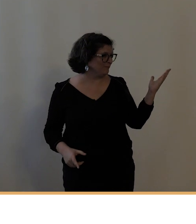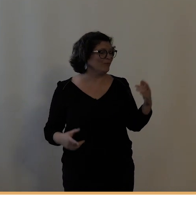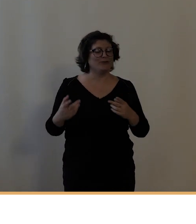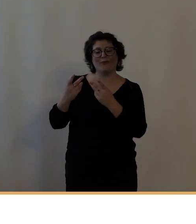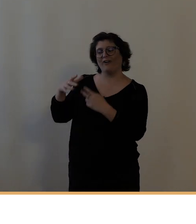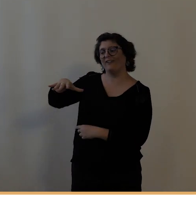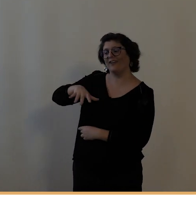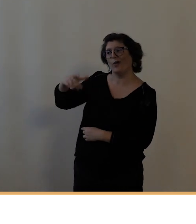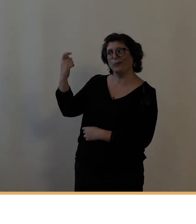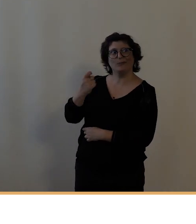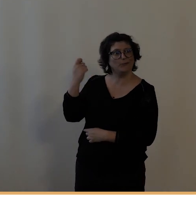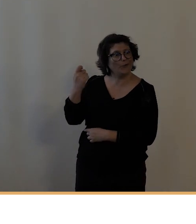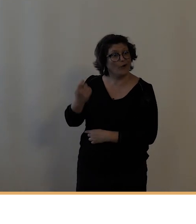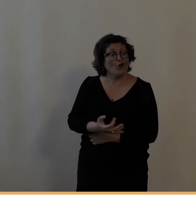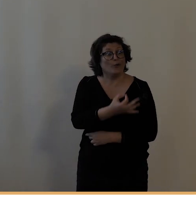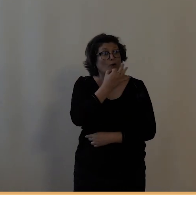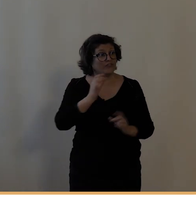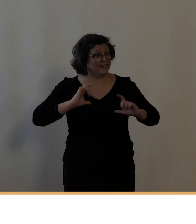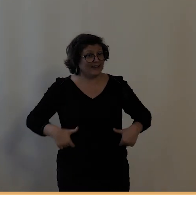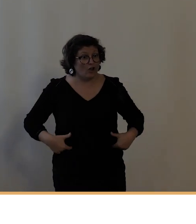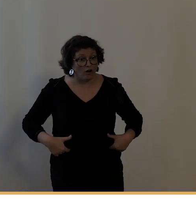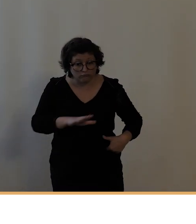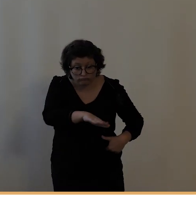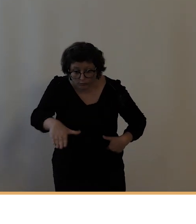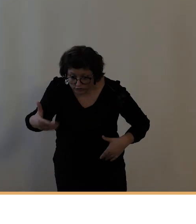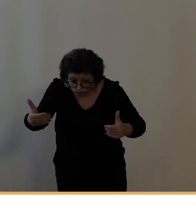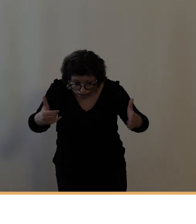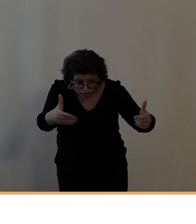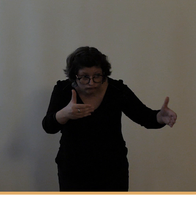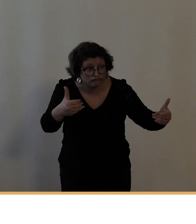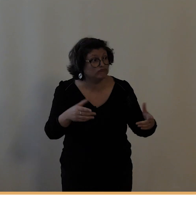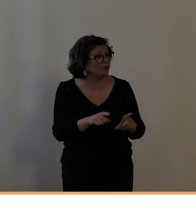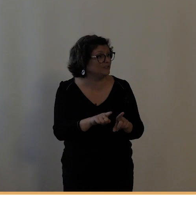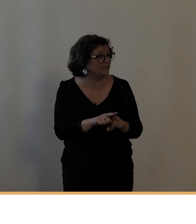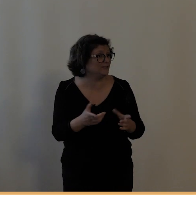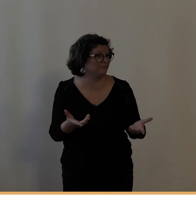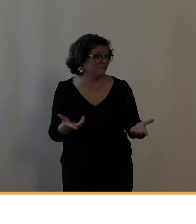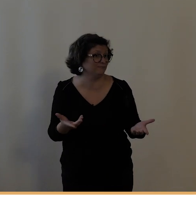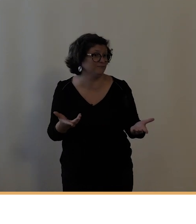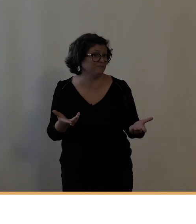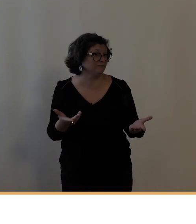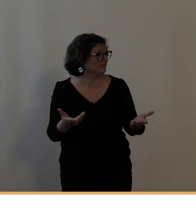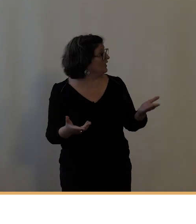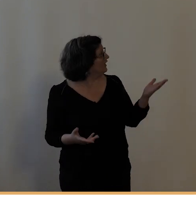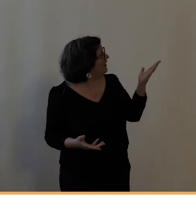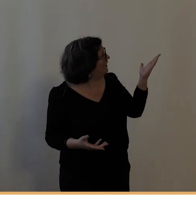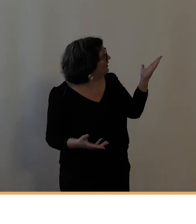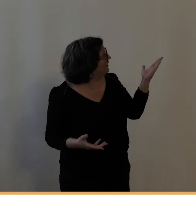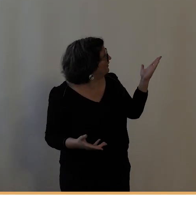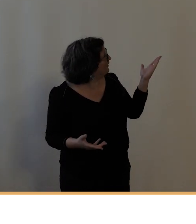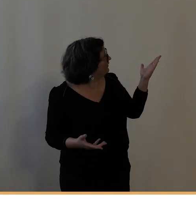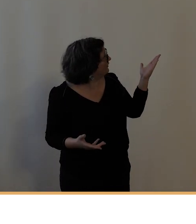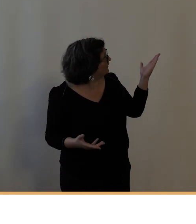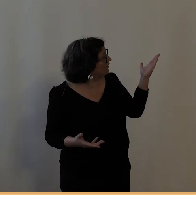'occasion d'impliquer les écoles publiques et derrière cet appel à